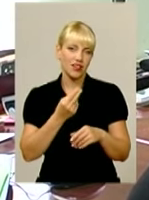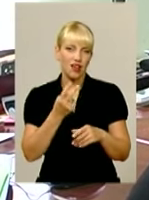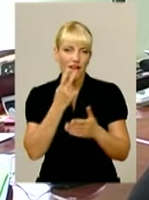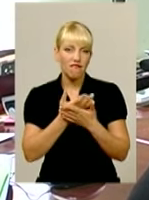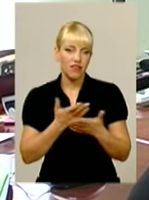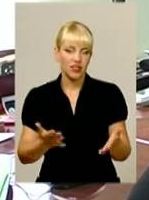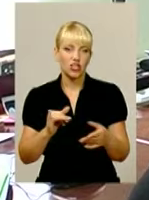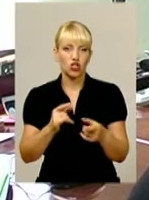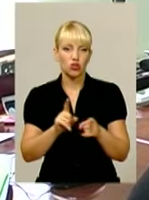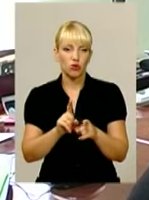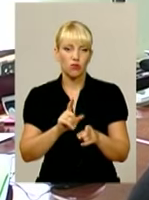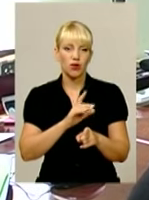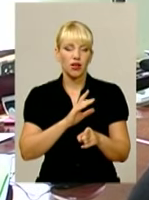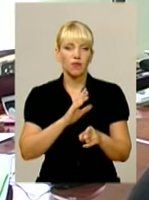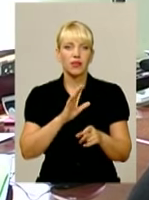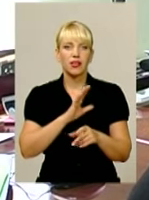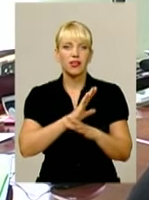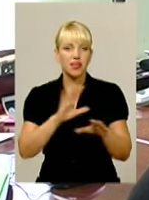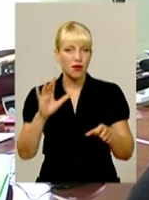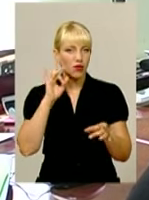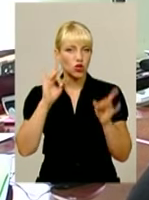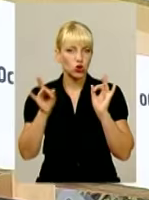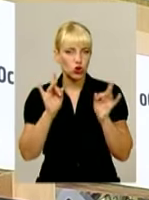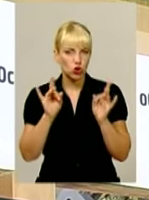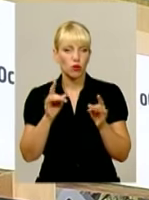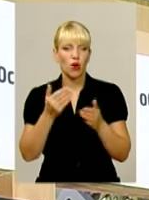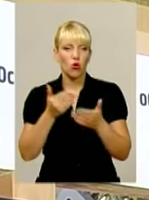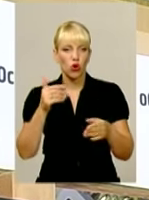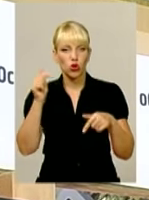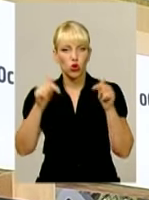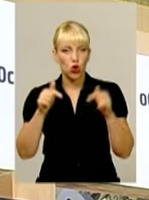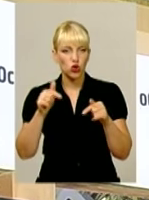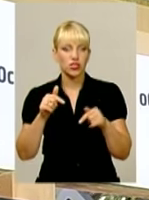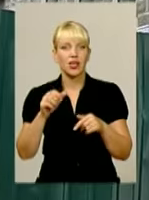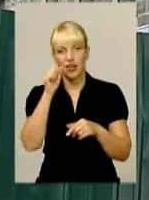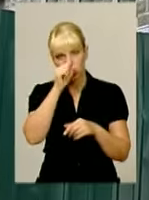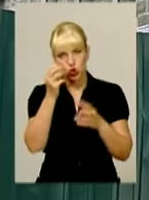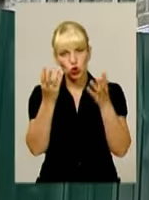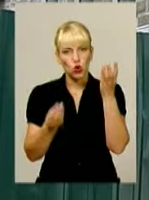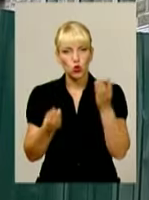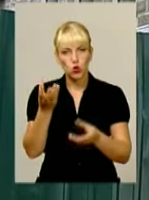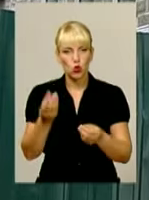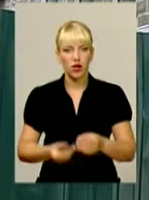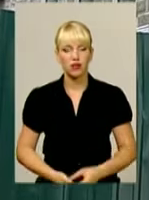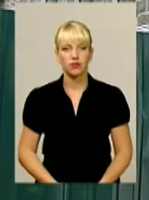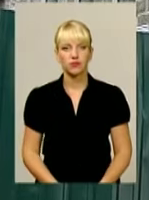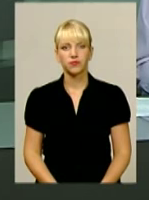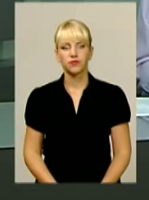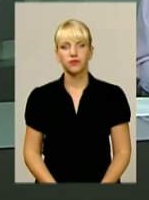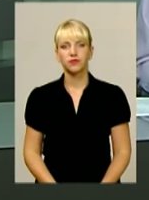віду і повністю безшумність, дождя, сосуляк і всього іншого. Дарина Денисенко, Михайло Габрух для інформаційного випуску.